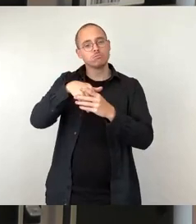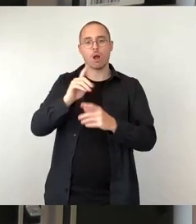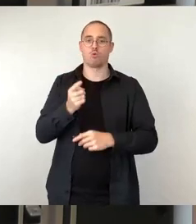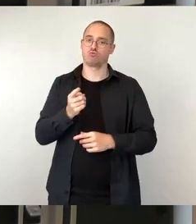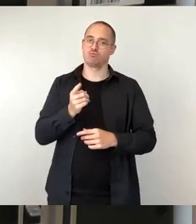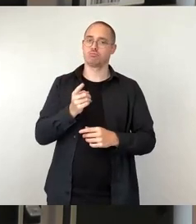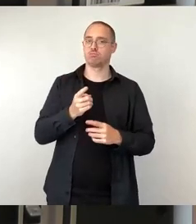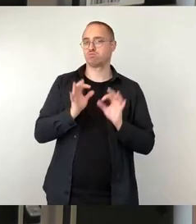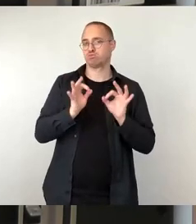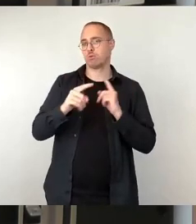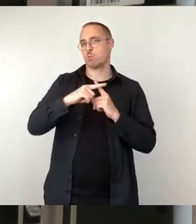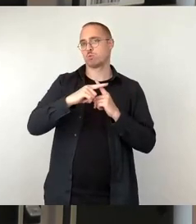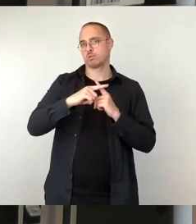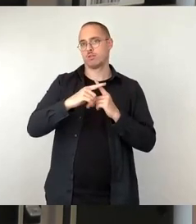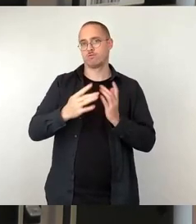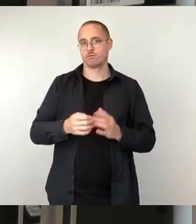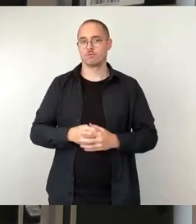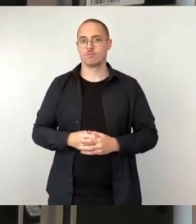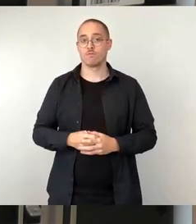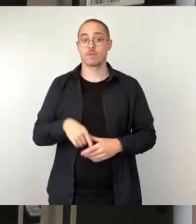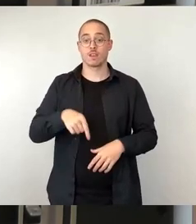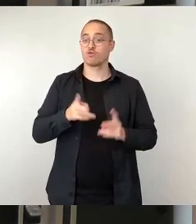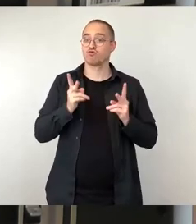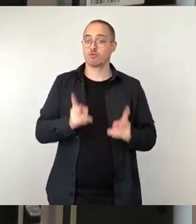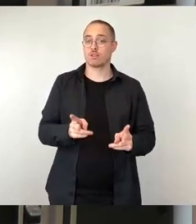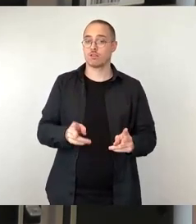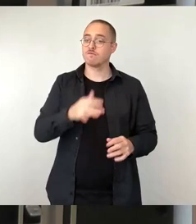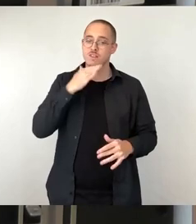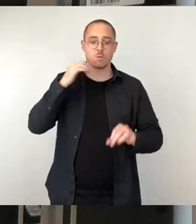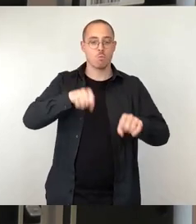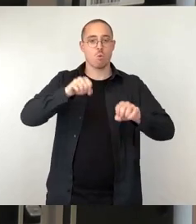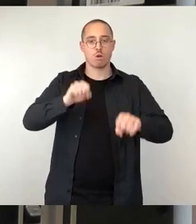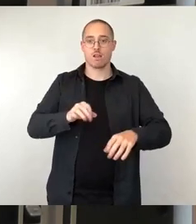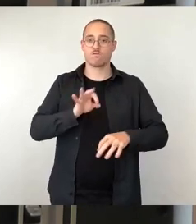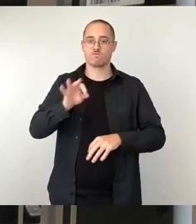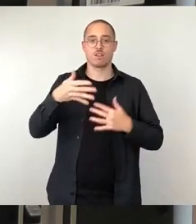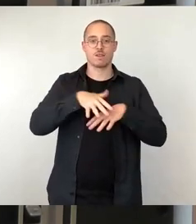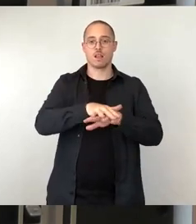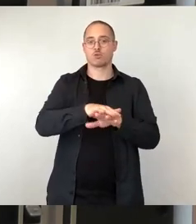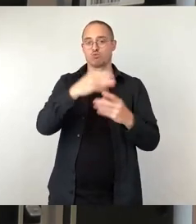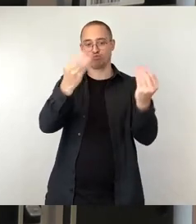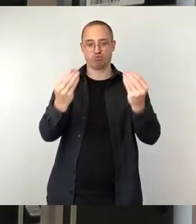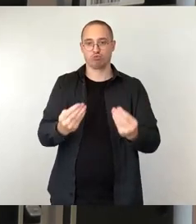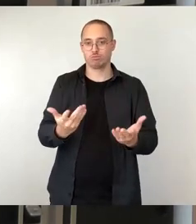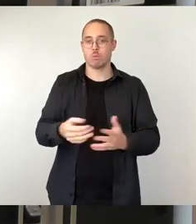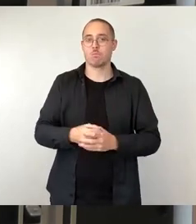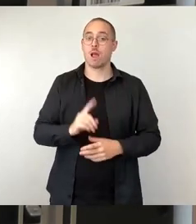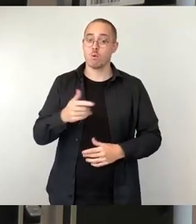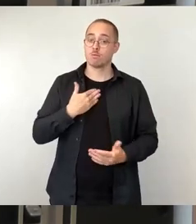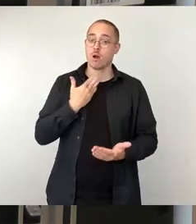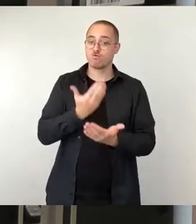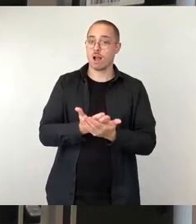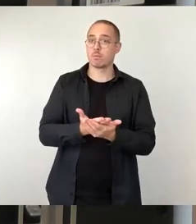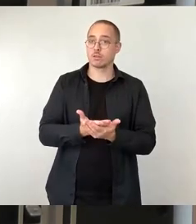viele Möglichkeiten, Integration zu gestalten und es ist sogar unsere Aufgabe als Kommune, ganz